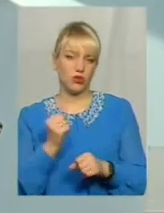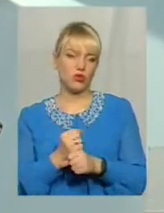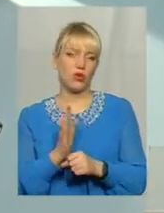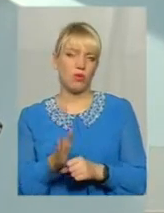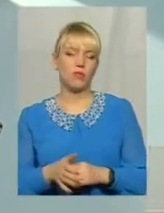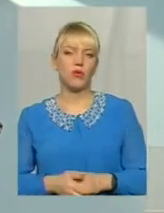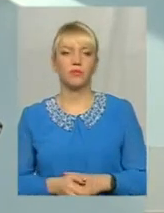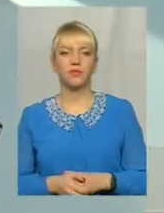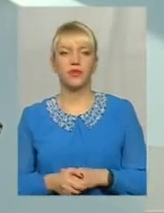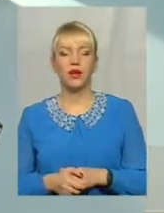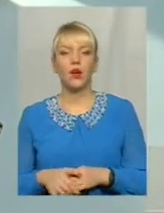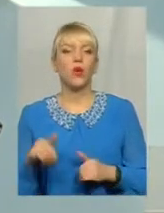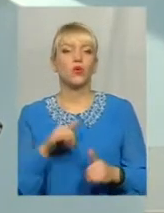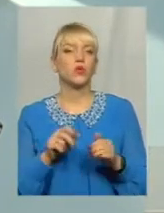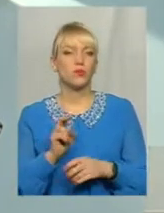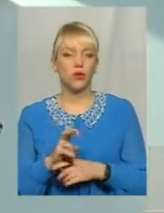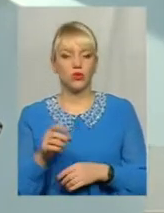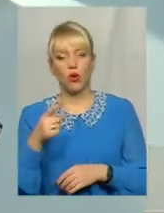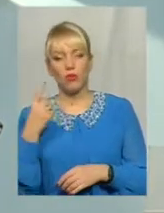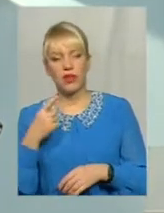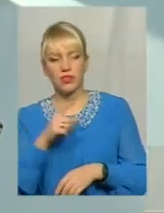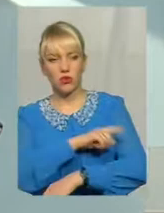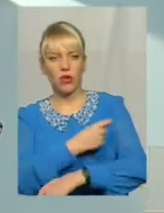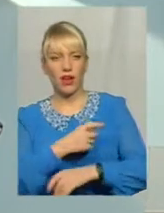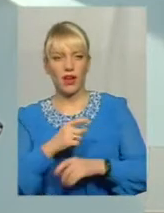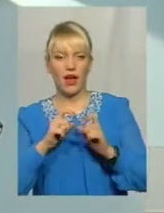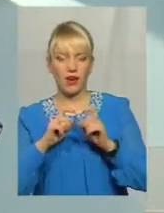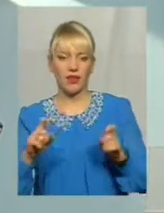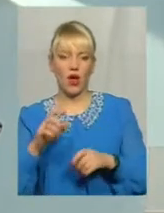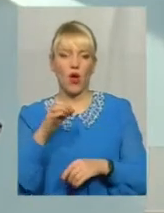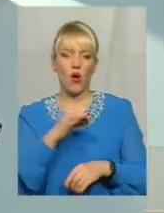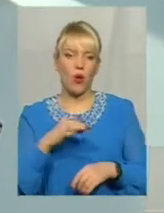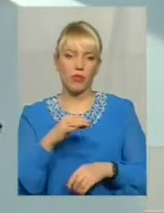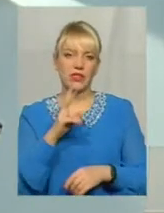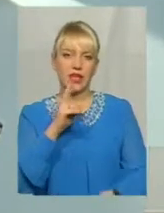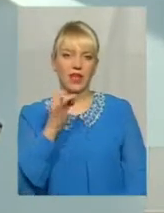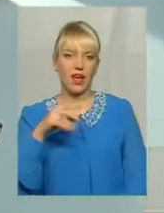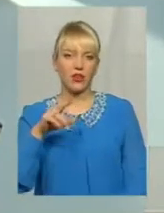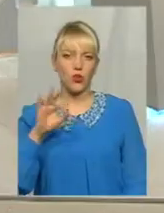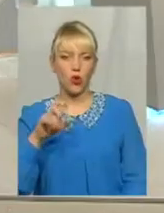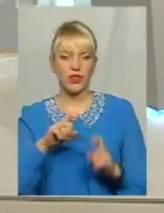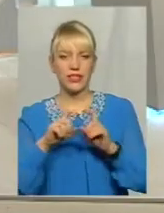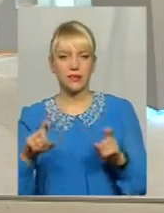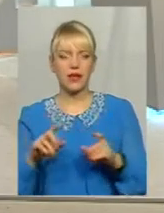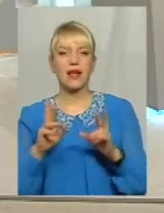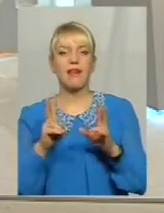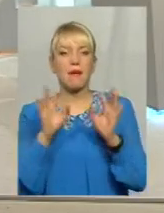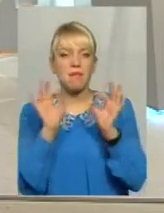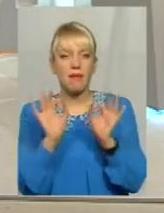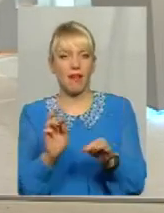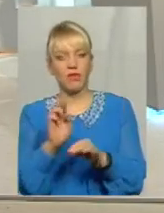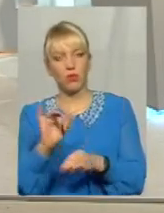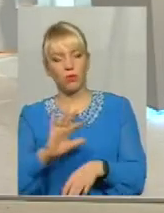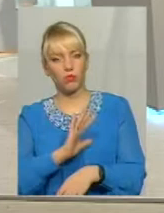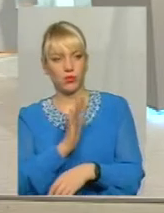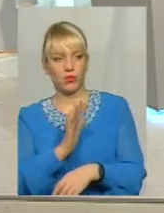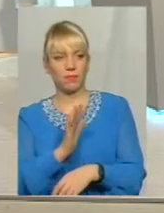Андрій Іванович, куди приходите? В обласну лікарню, в обласний кардіодиспансер? Куди йти пацієнту і як правильно мало би бути?